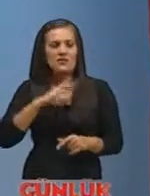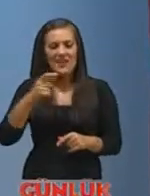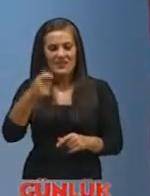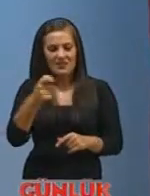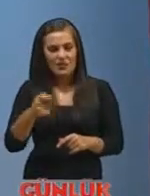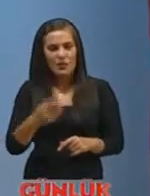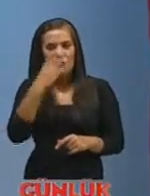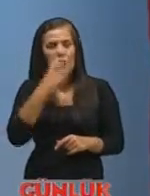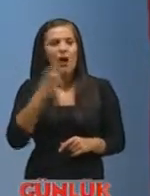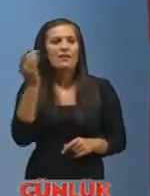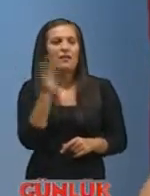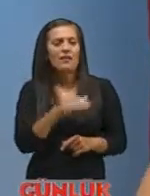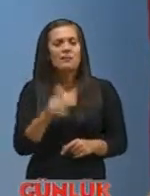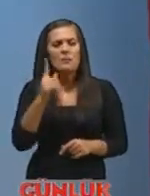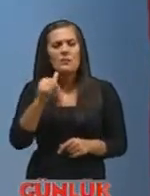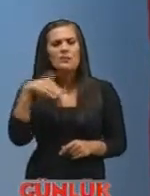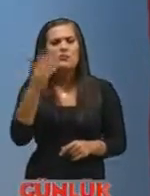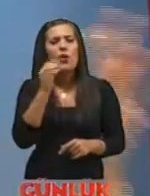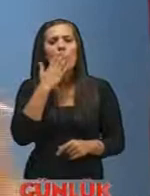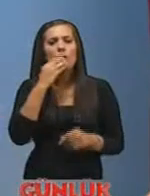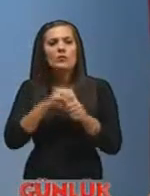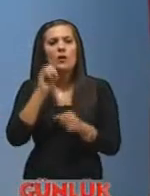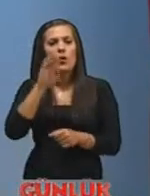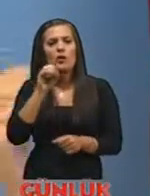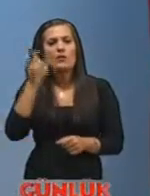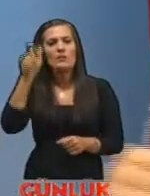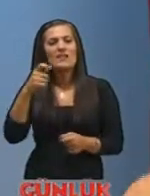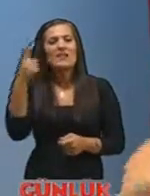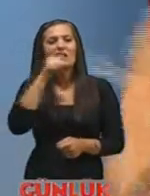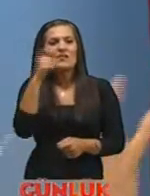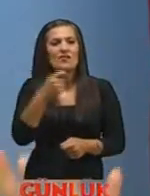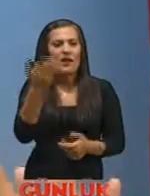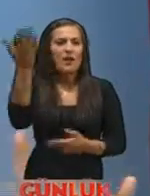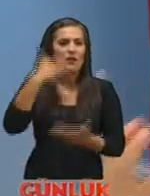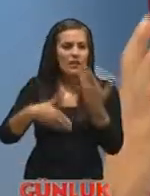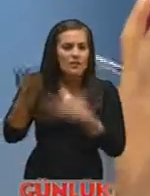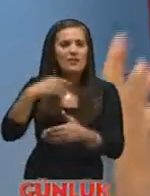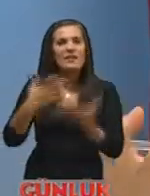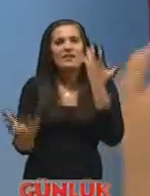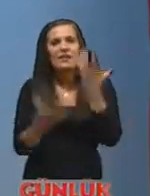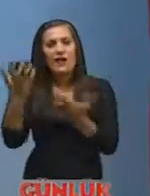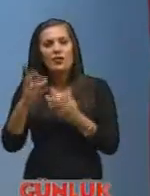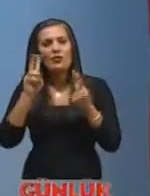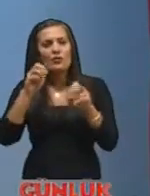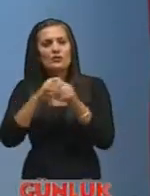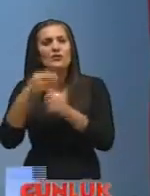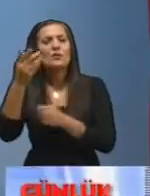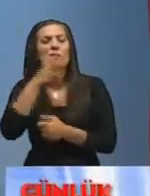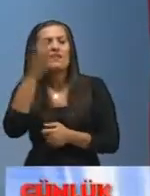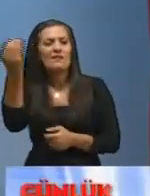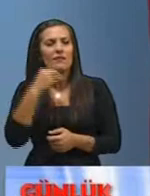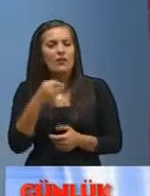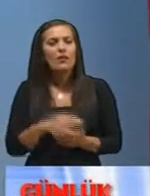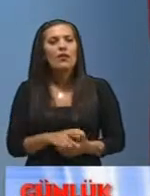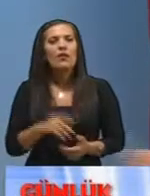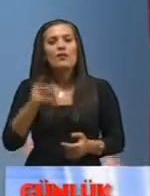puan geliyor neyse ertesi gün okulda öğretmen itfaiyeyi anlatıyor itfaiyeciliği anlatıyor yangın konusunda bilgi veriyor filan